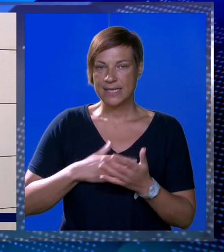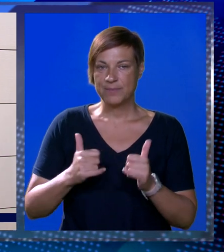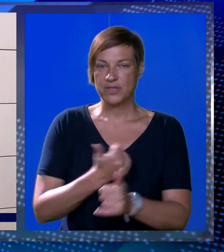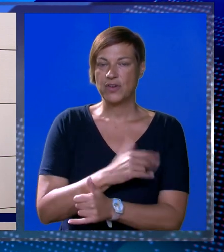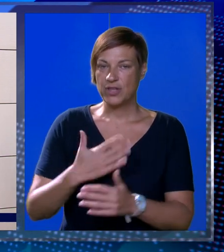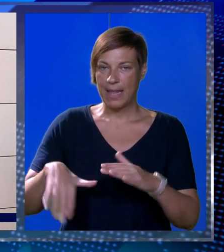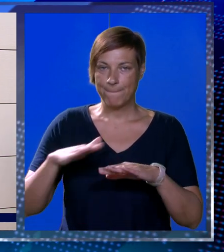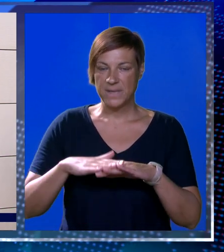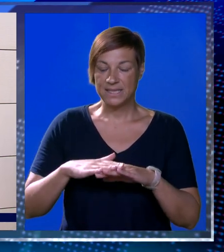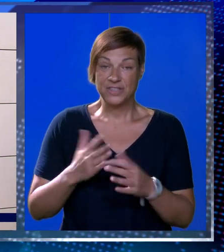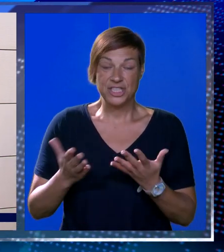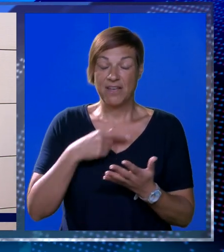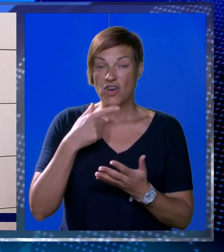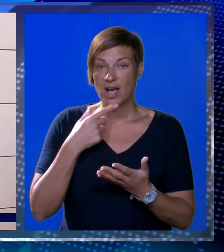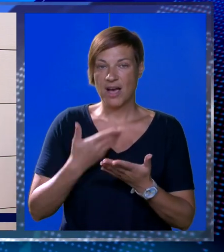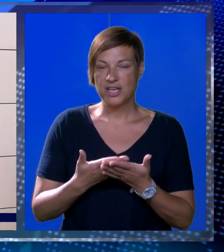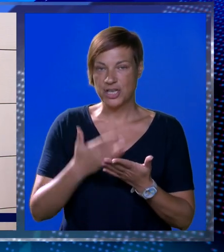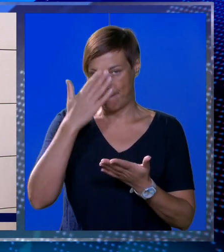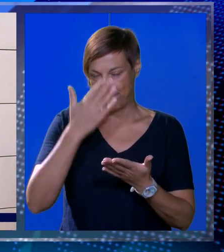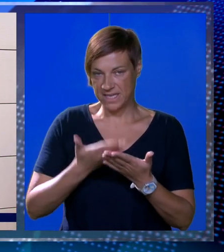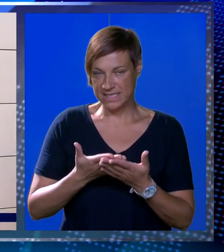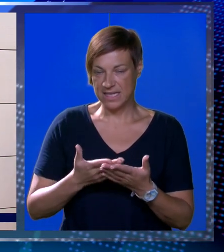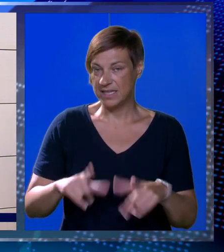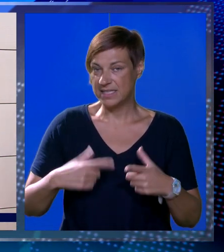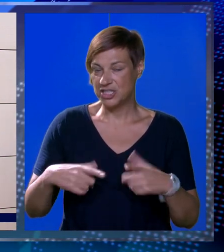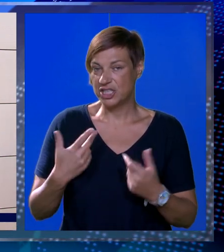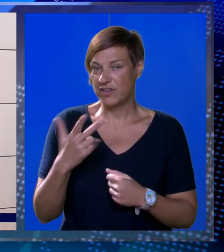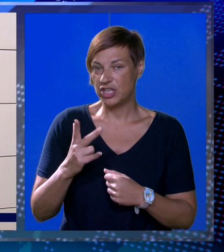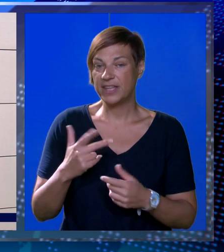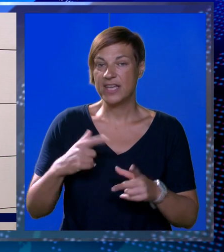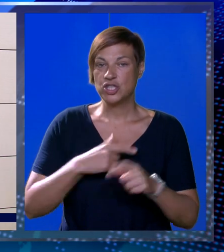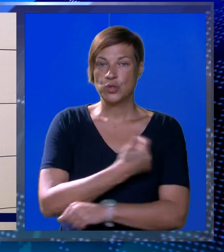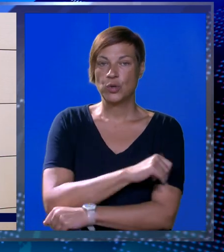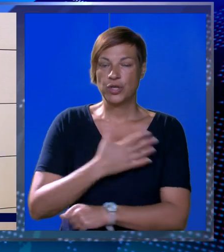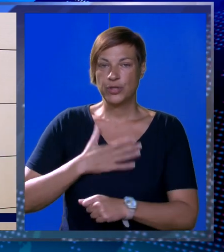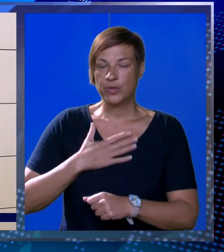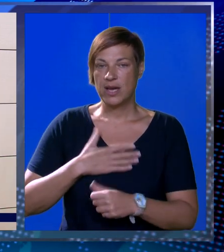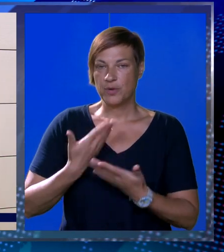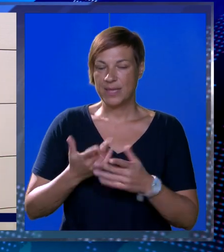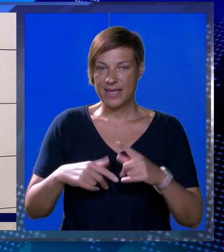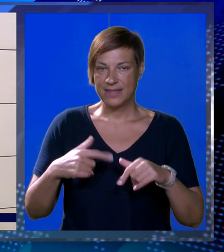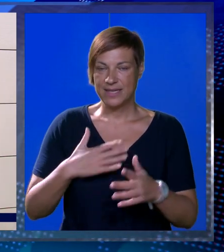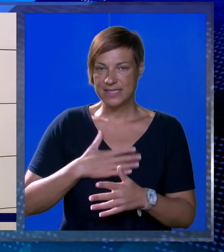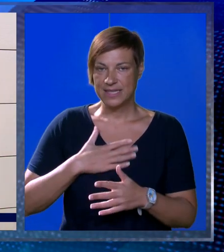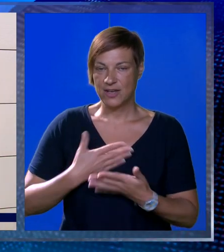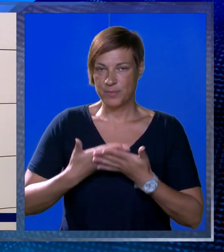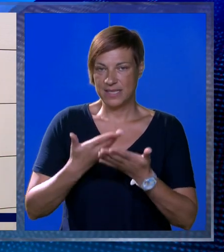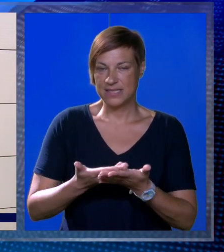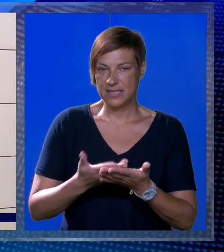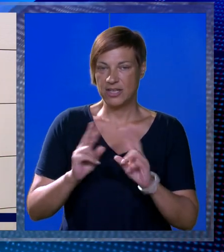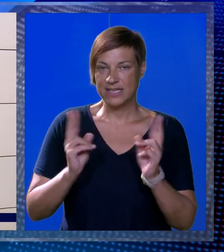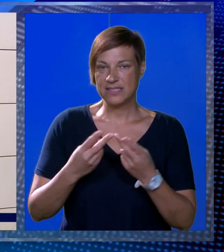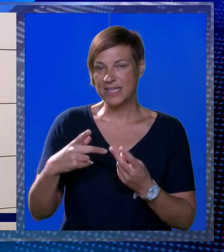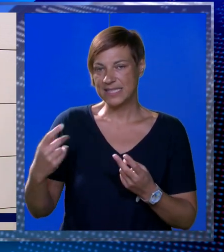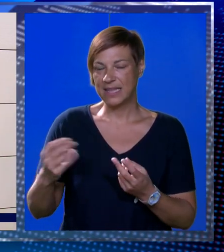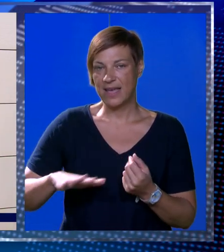Nadam se da će ove godine biti više. Evo, kažem, priznanje za življelo tek treću godinu za redom. Drago nam je da je postala tradicija. Drago nam je da dodjeljuje